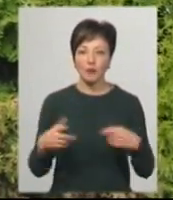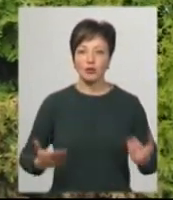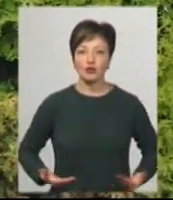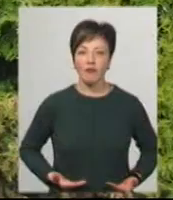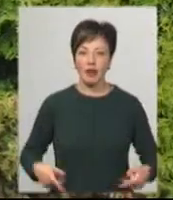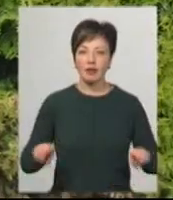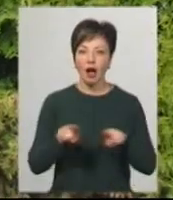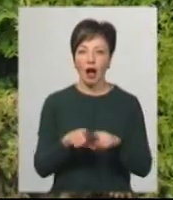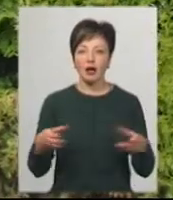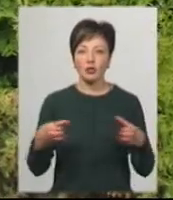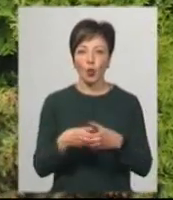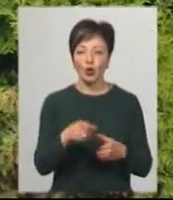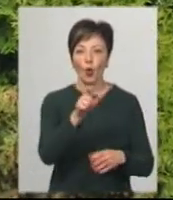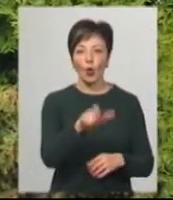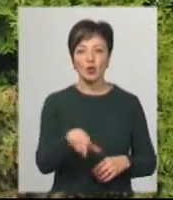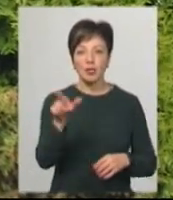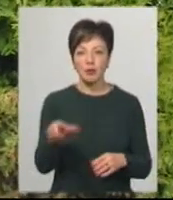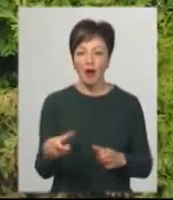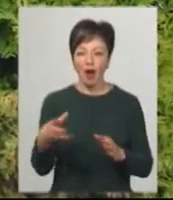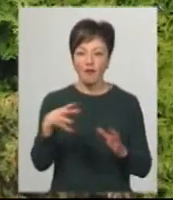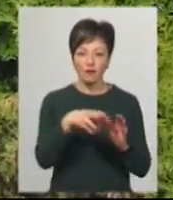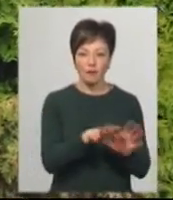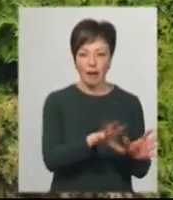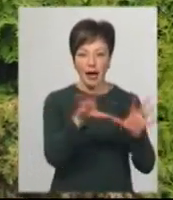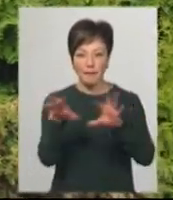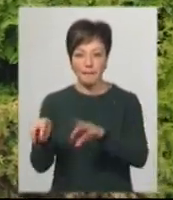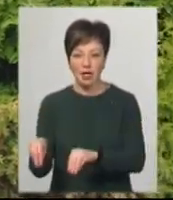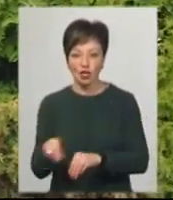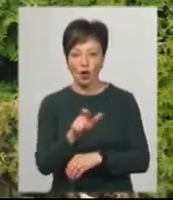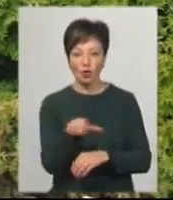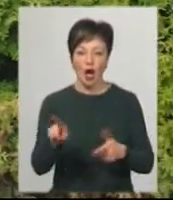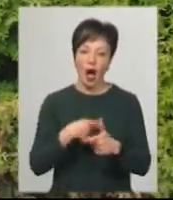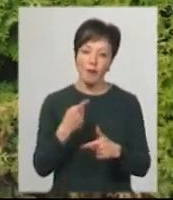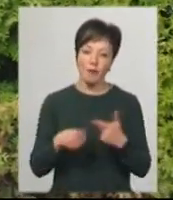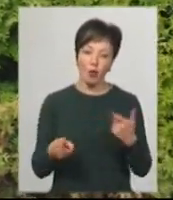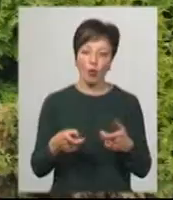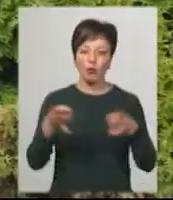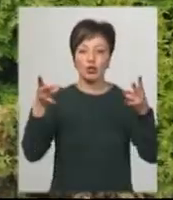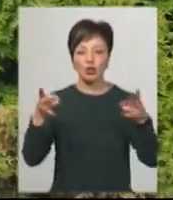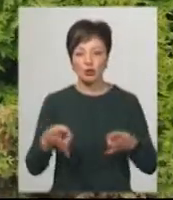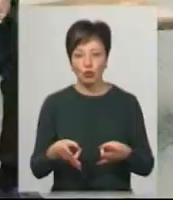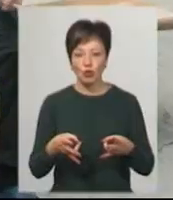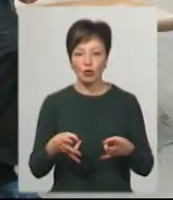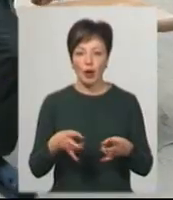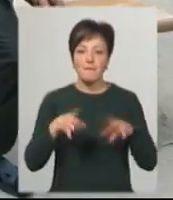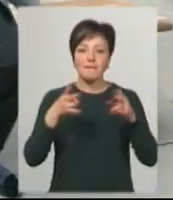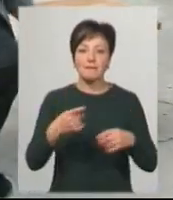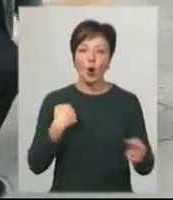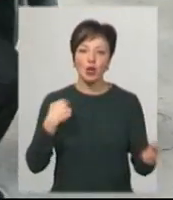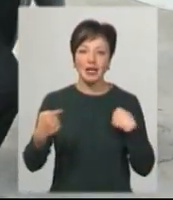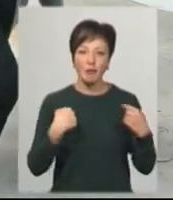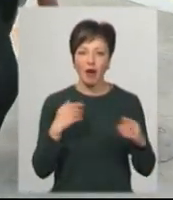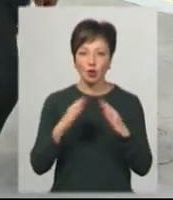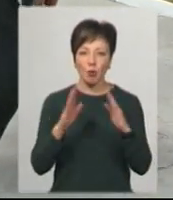така категорія осіб, як внутрішньопереміщені особи, або особи, які потерпують від домашнього насилля. Додає,